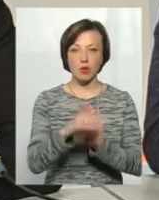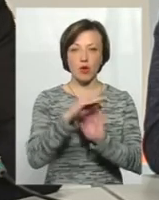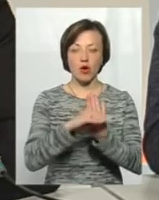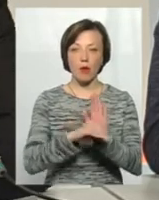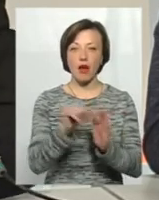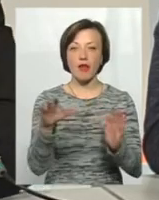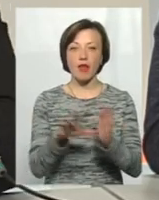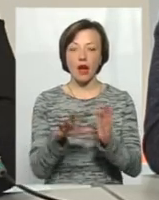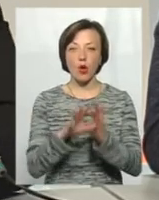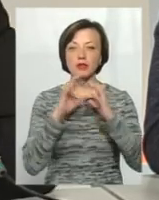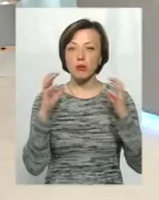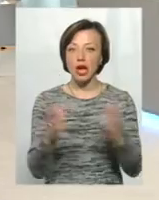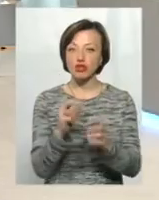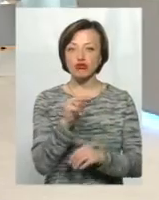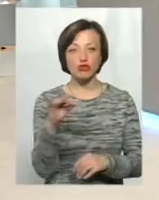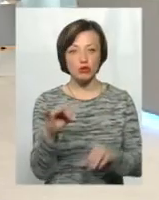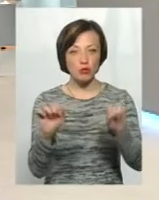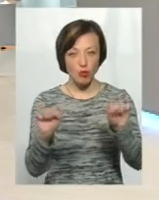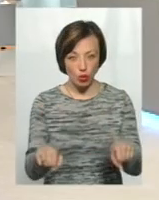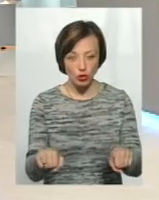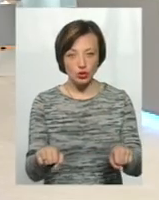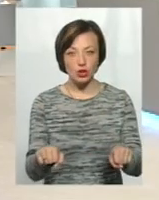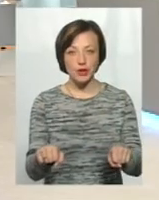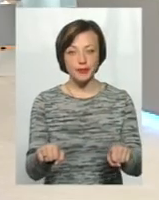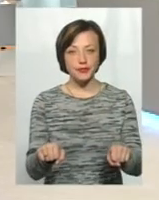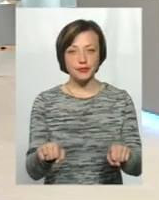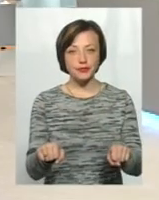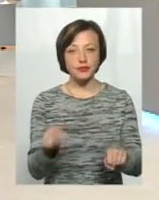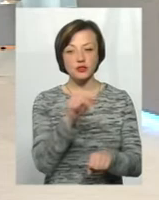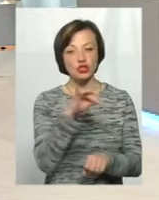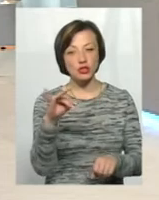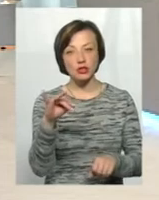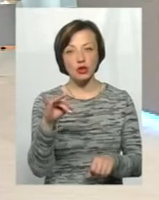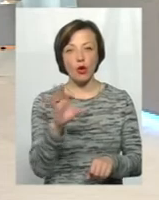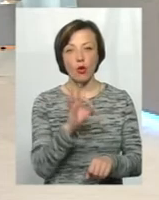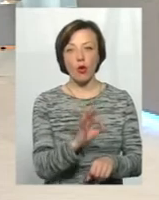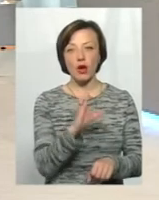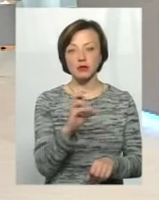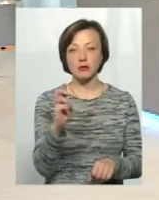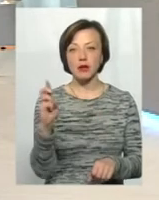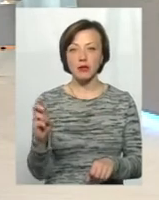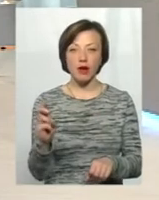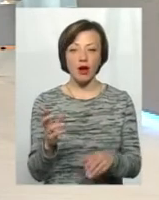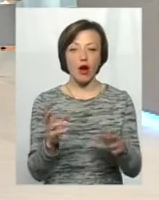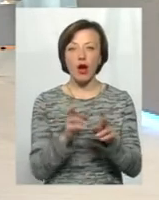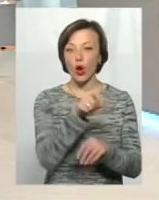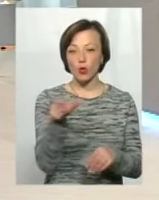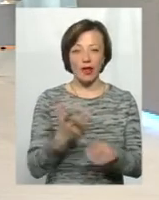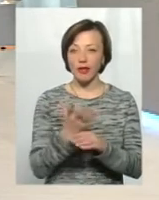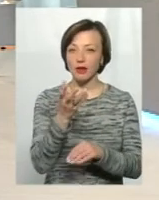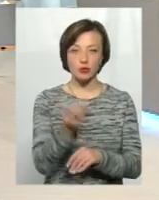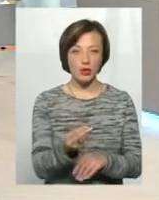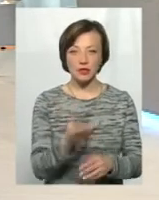енергосбереження? І чи може, чи ОСББ, в якому мешканці, не сплачують, справді,